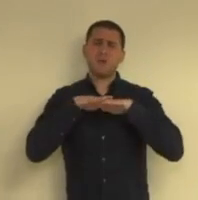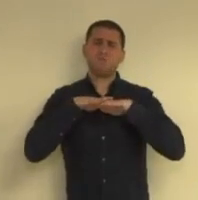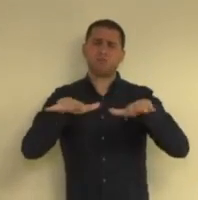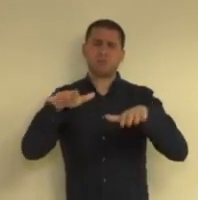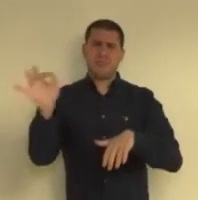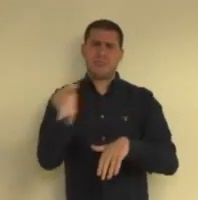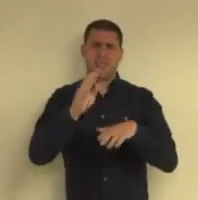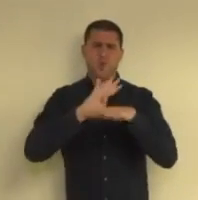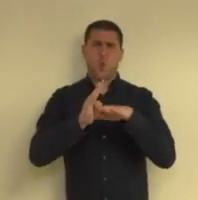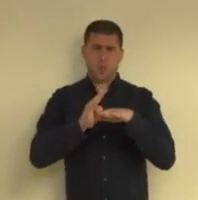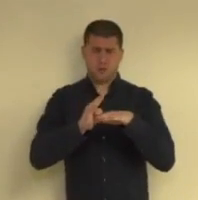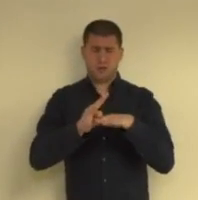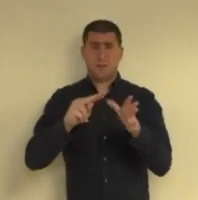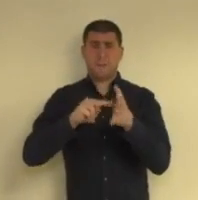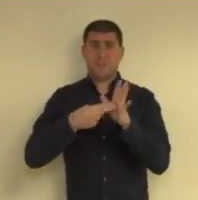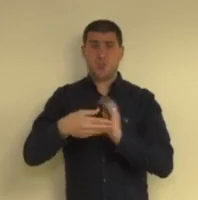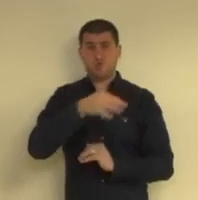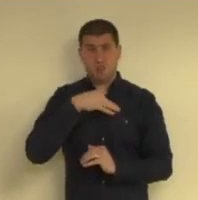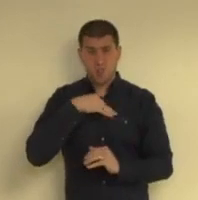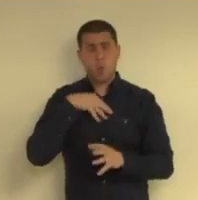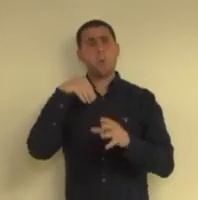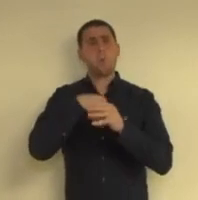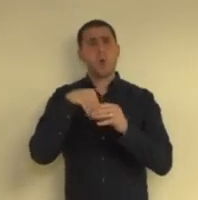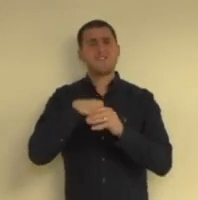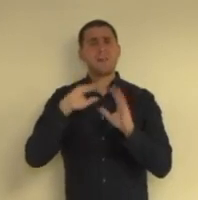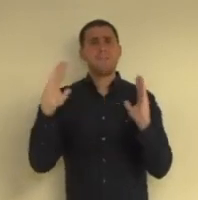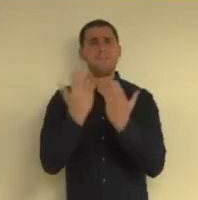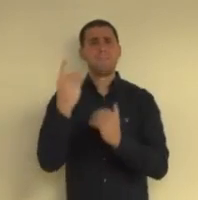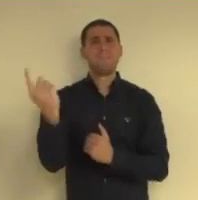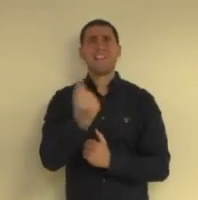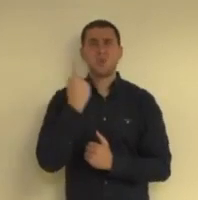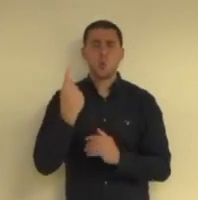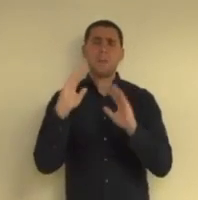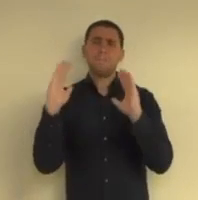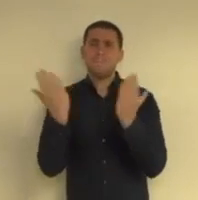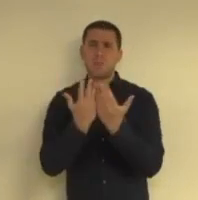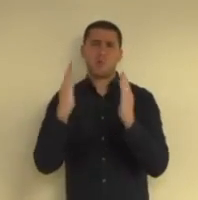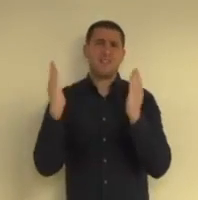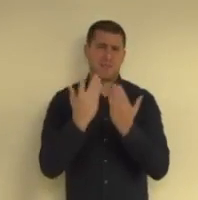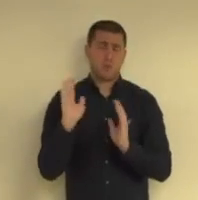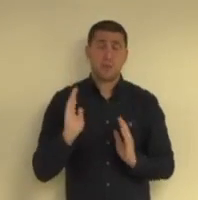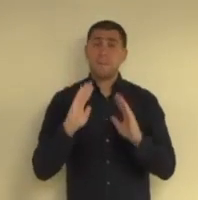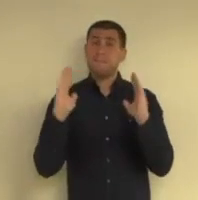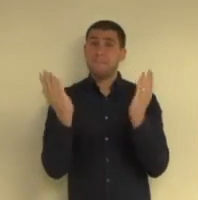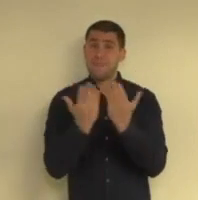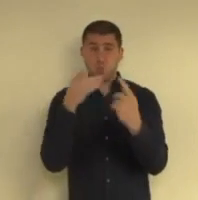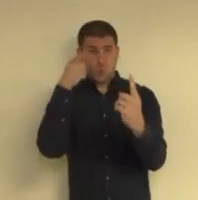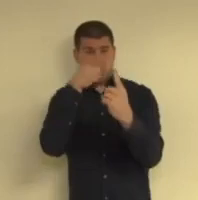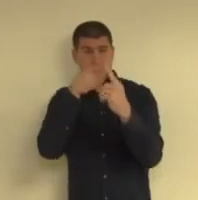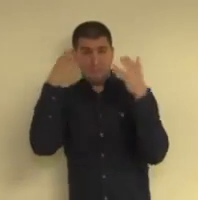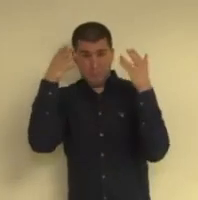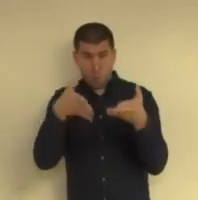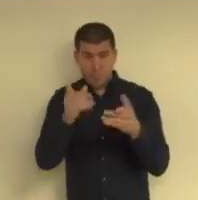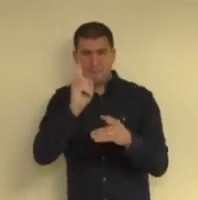הנגיף המדיניות שלנו מורכבת מבידוד, בידוד ועוד בידוד בידוד ממוקד